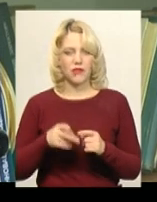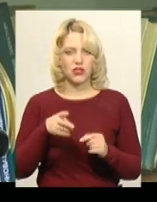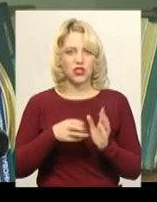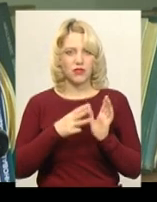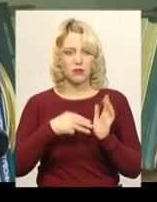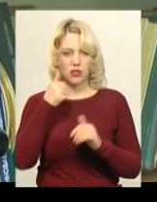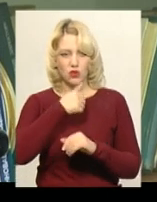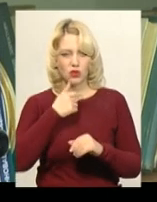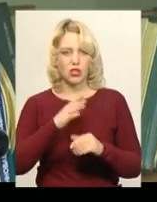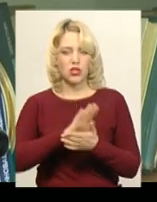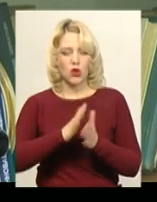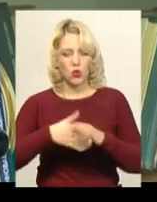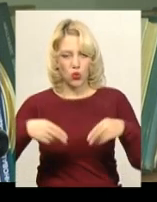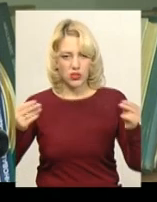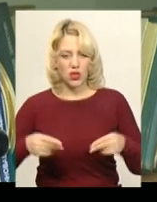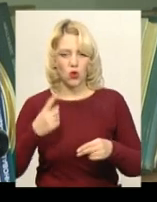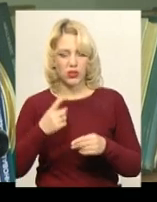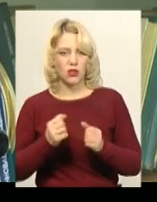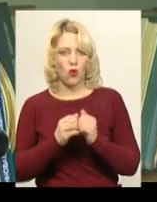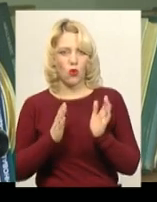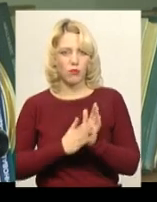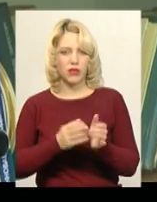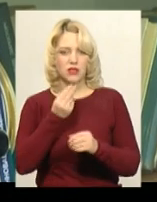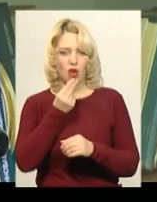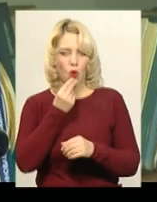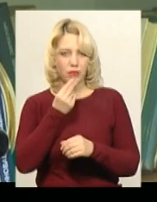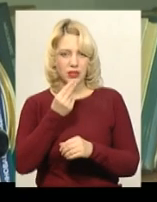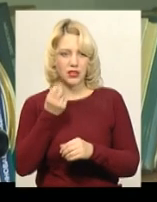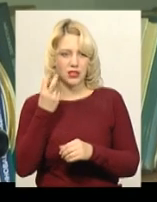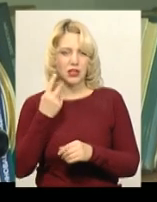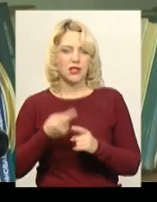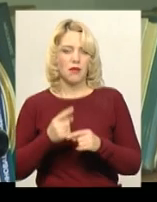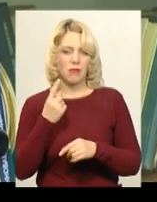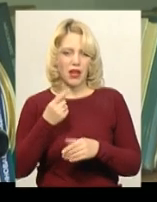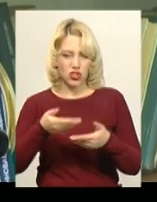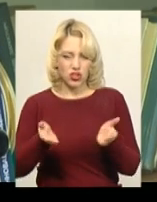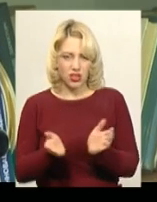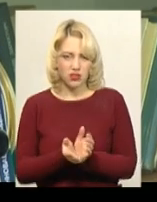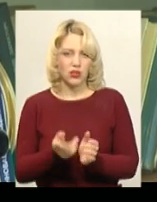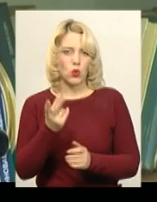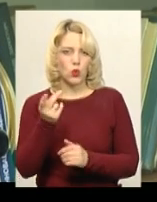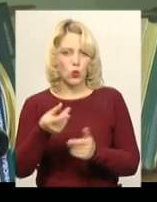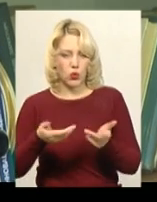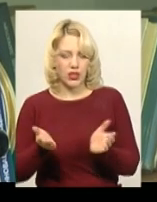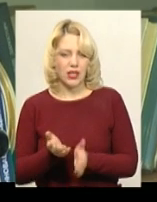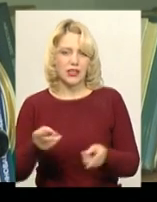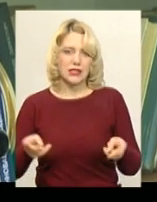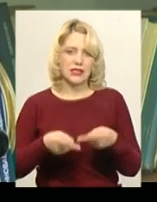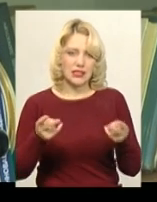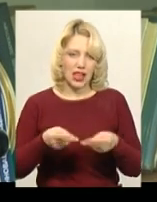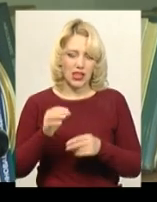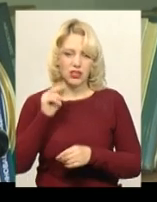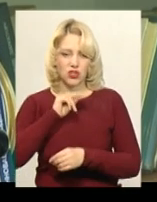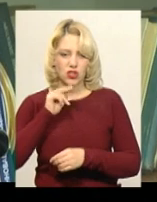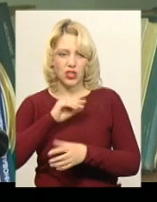договір, один комплексний обід – це перша страва, друге – салат і чай, це все